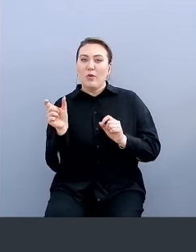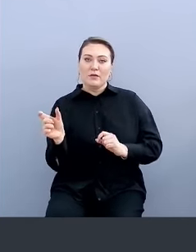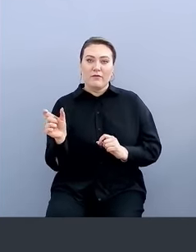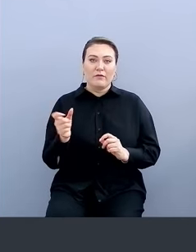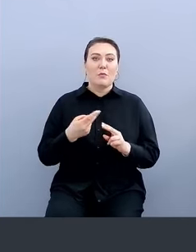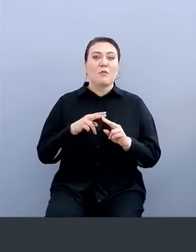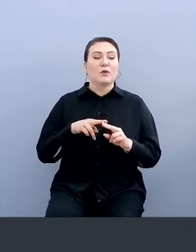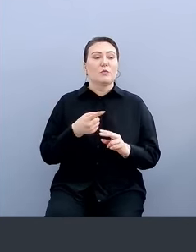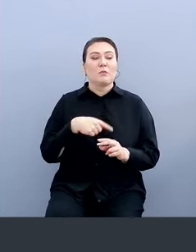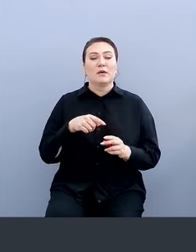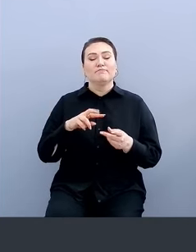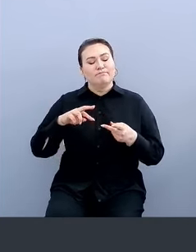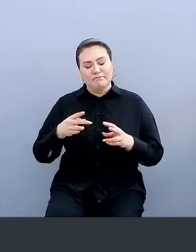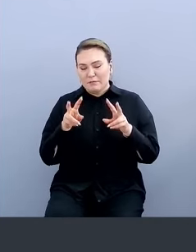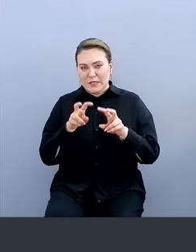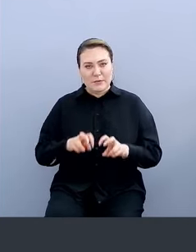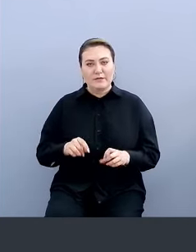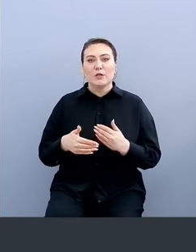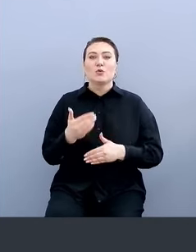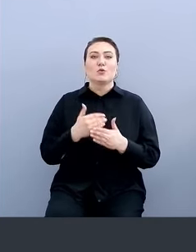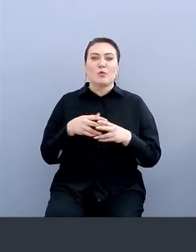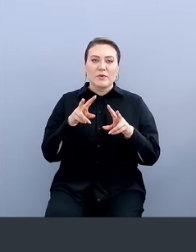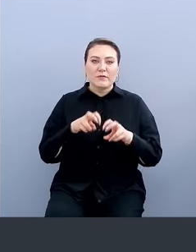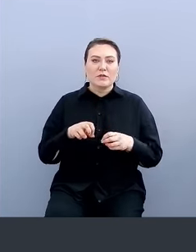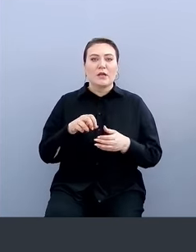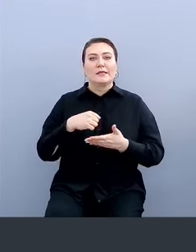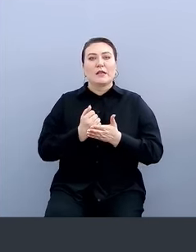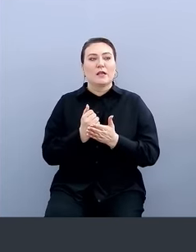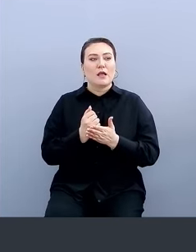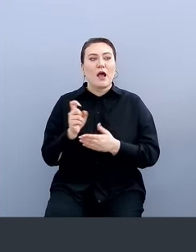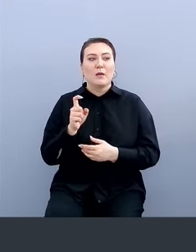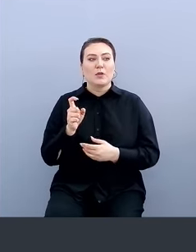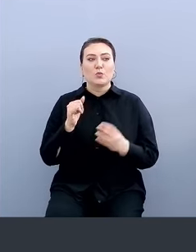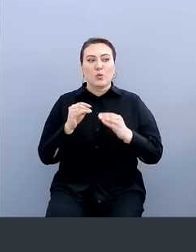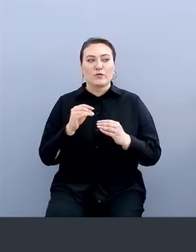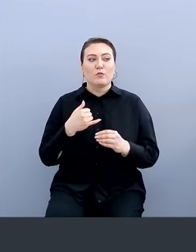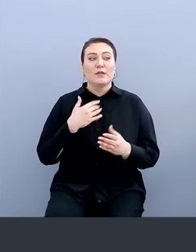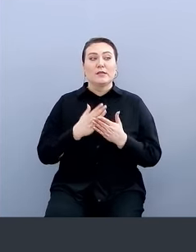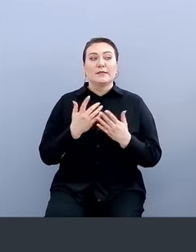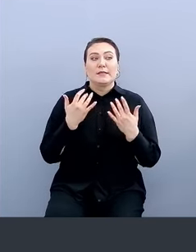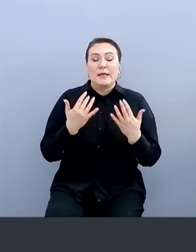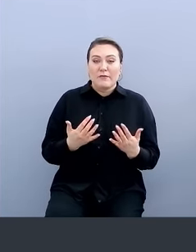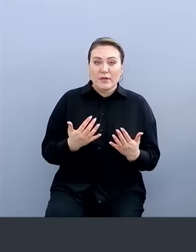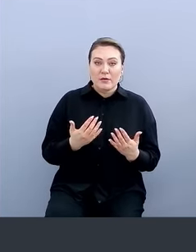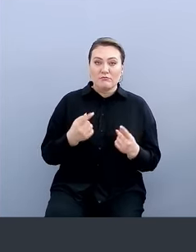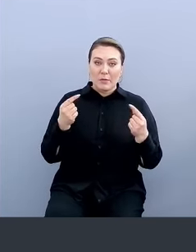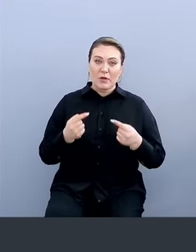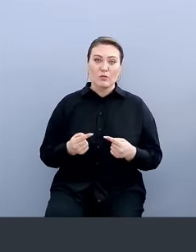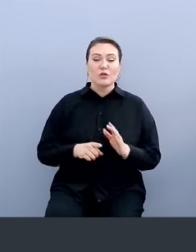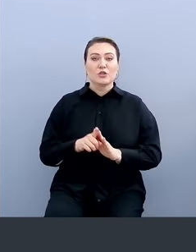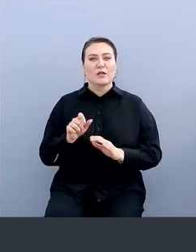и, соответственно, мы пересмотрели, до сих пор пересматриваем стандарт-харднинг устройств, то есть у нас есть требования определенные, там, начиная с базовых,